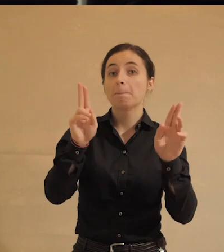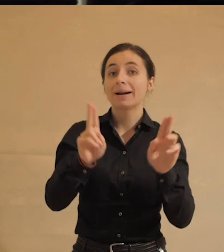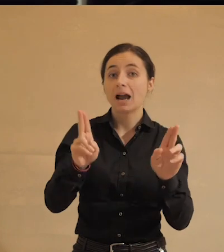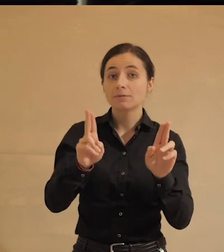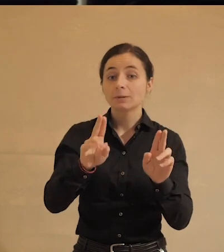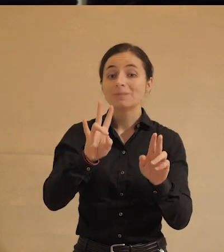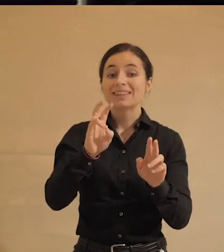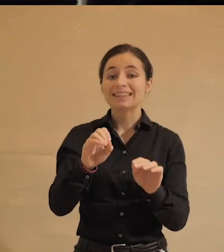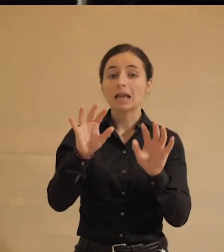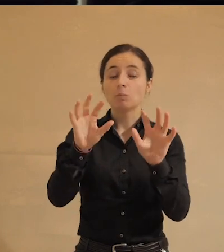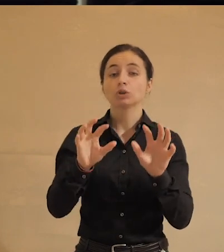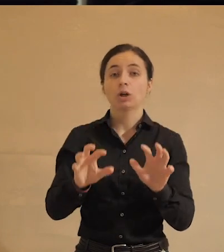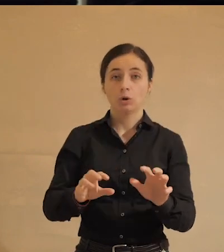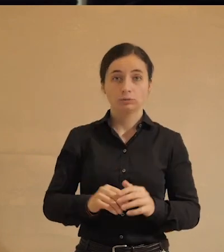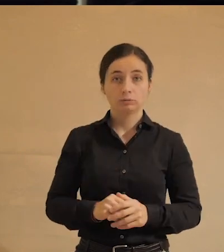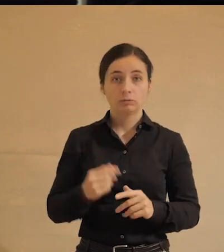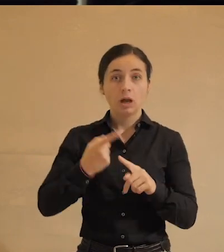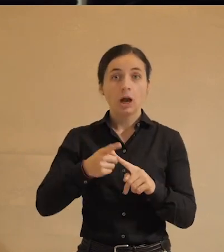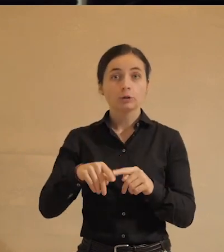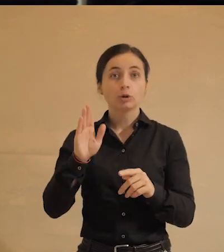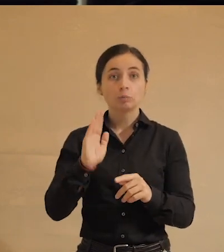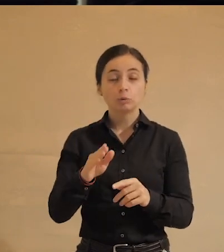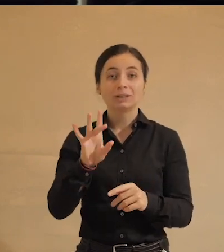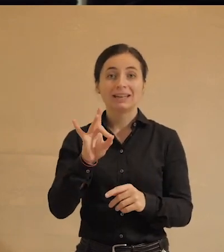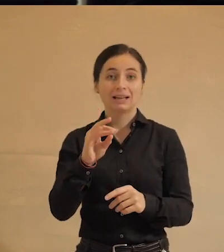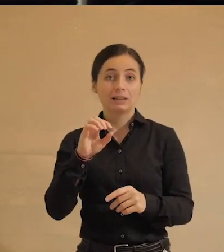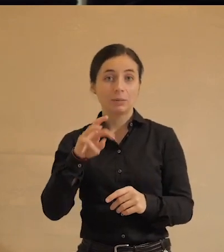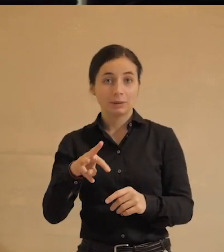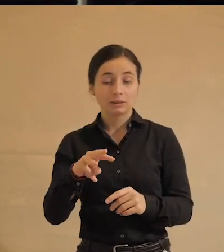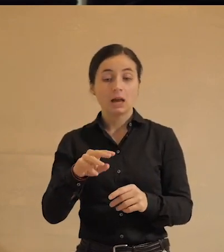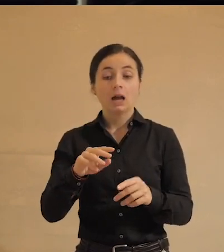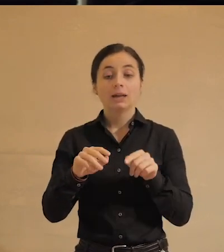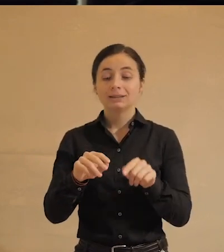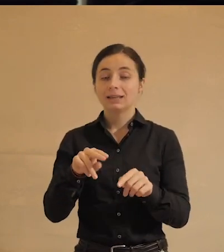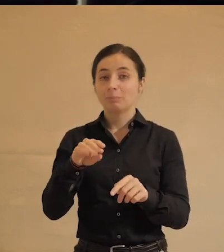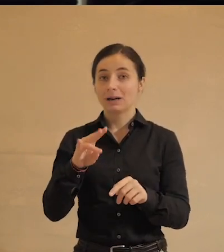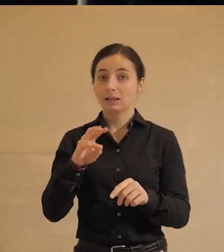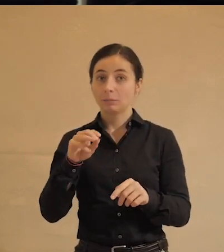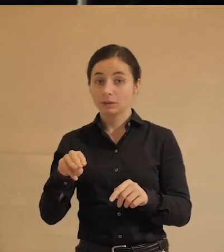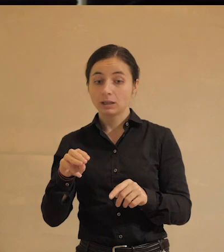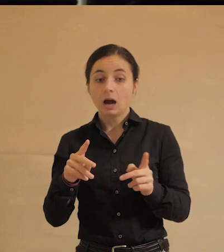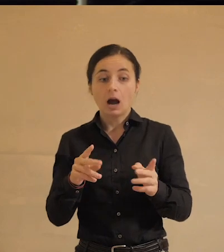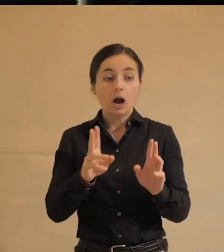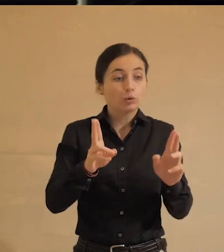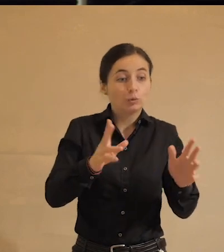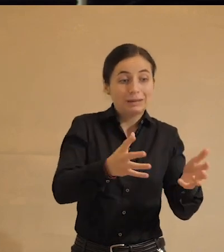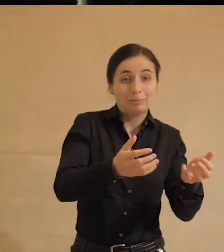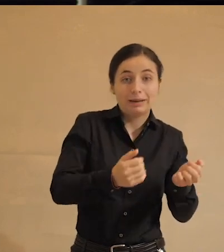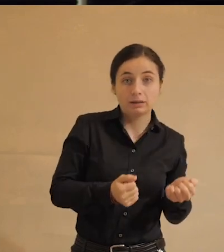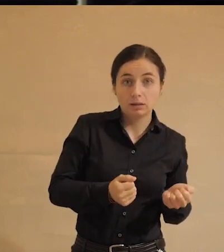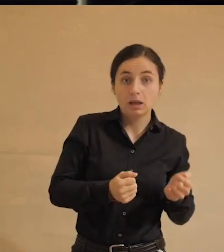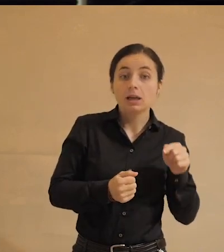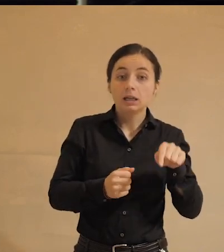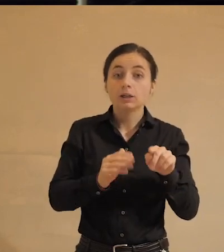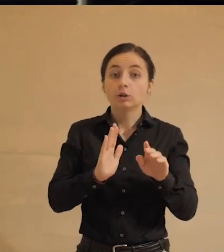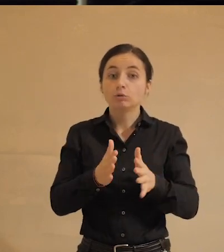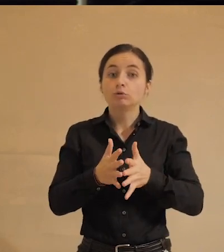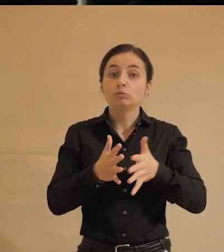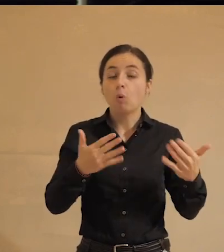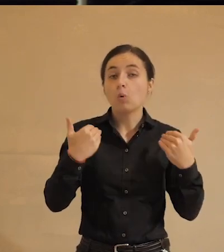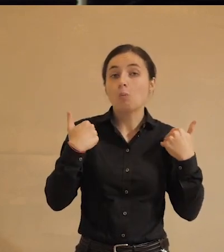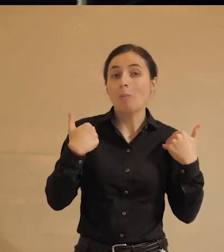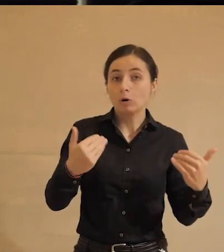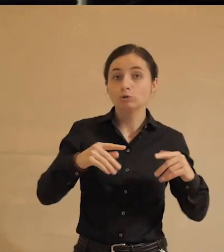не по закону, то есть в которой будут регламенты, принимаемые не парламентом, а принимаемые неизвестно кем, и это будет более